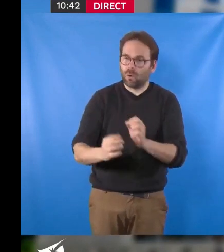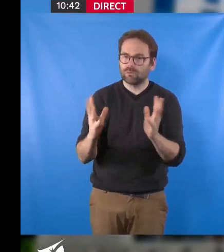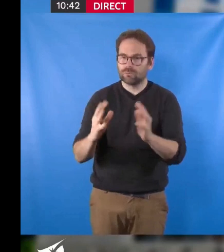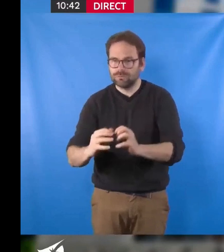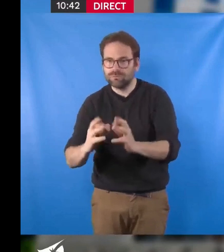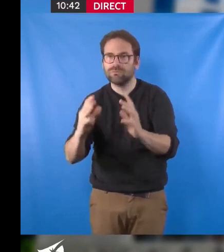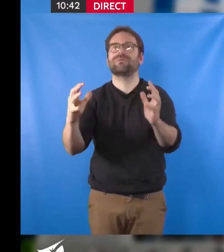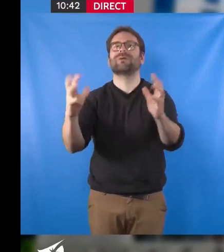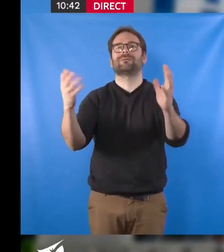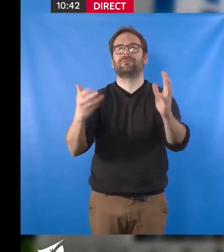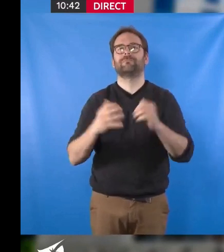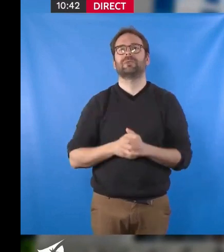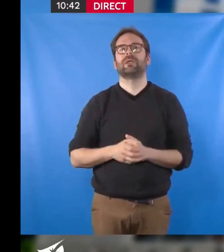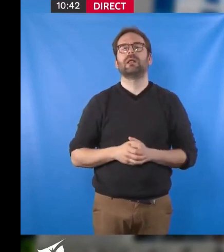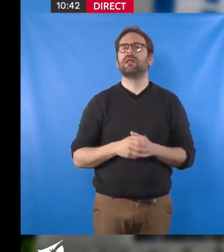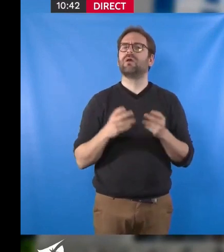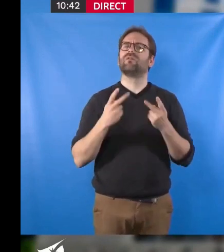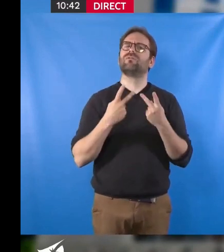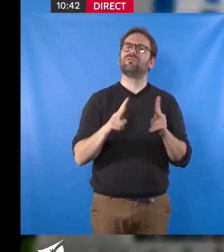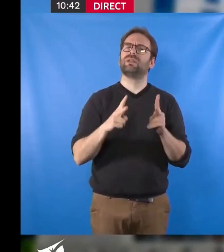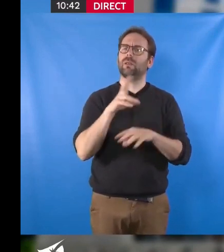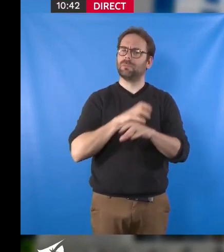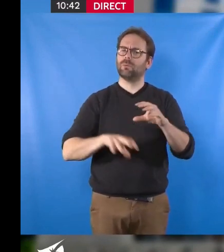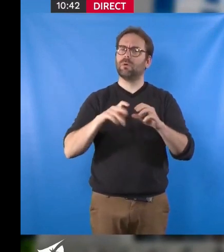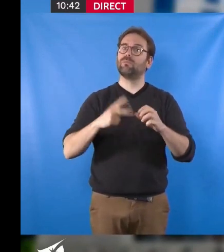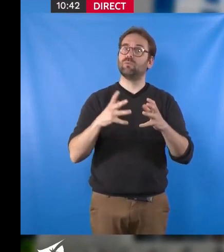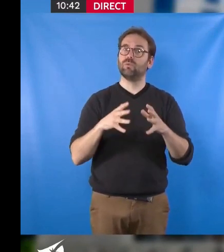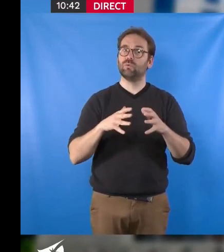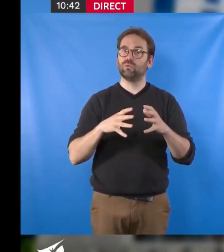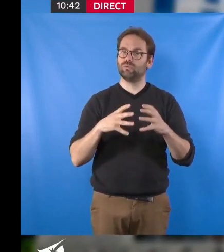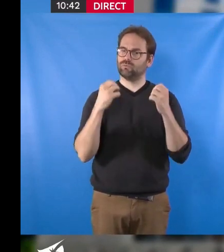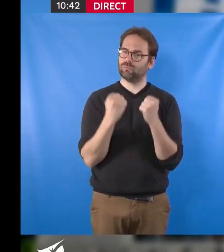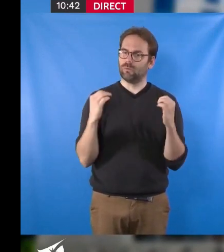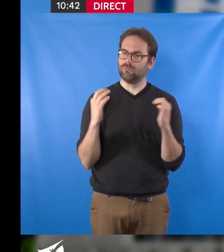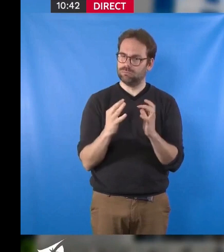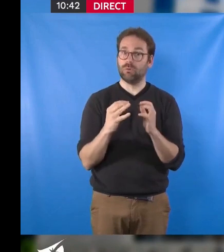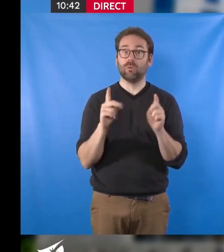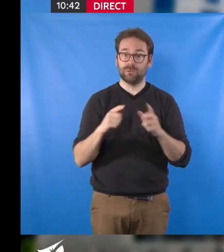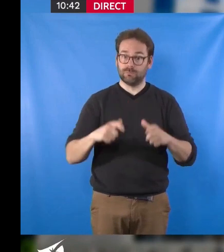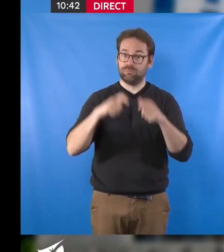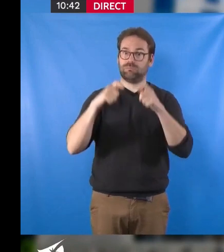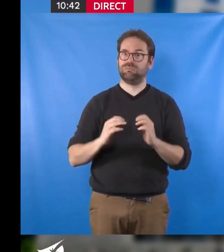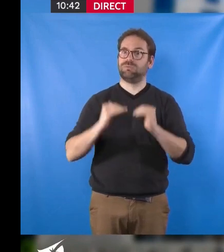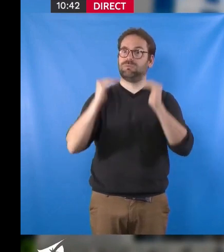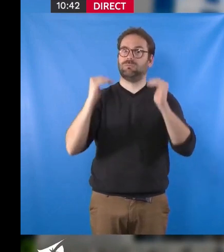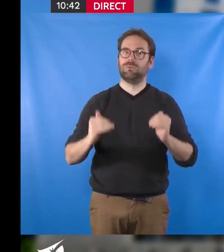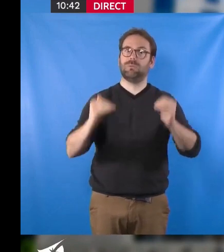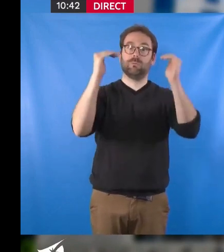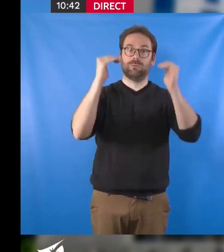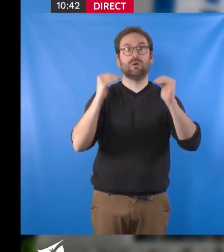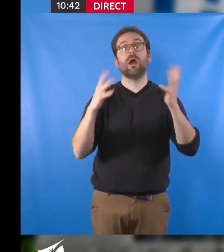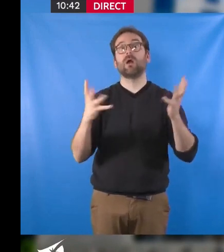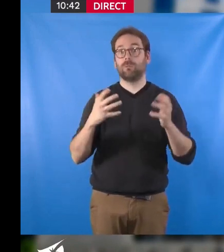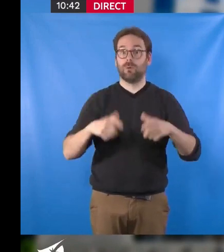elle-même. Une ville et une métropole plus dense, plus verticale aussi par endroits, notamment en accélérant la surélévation